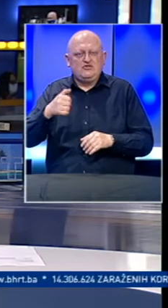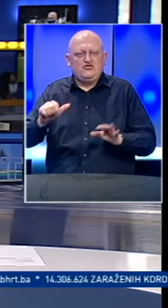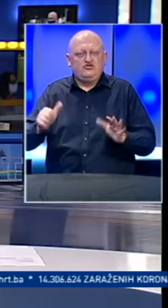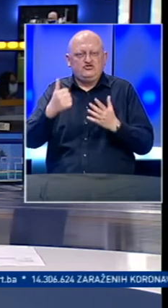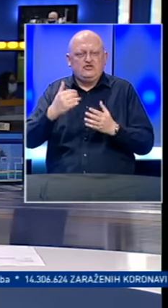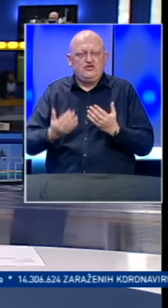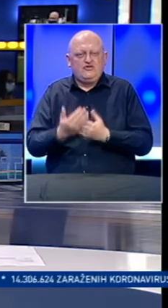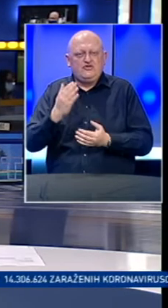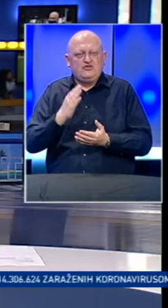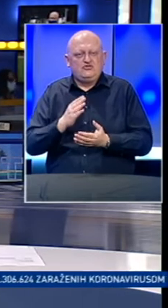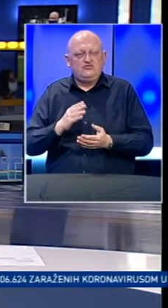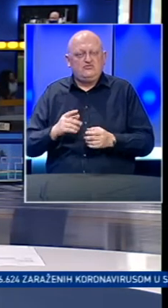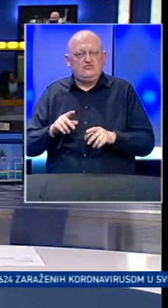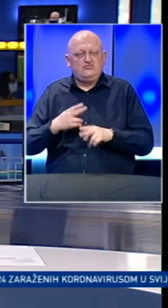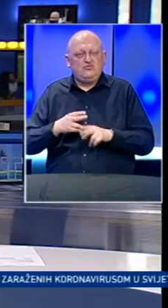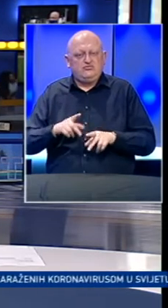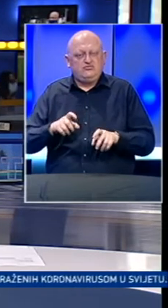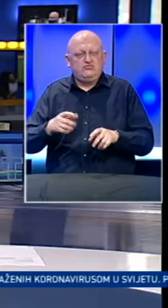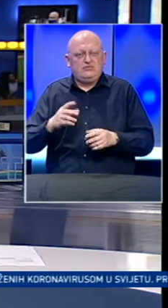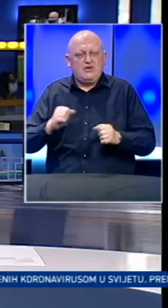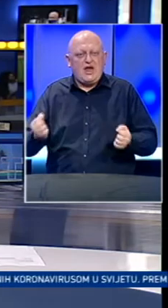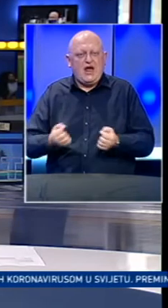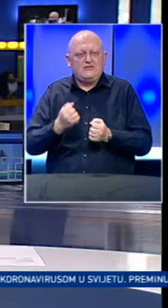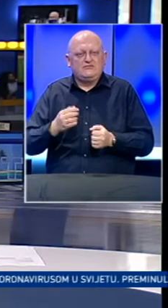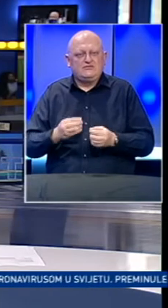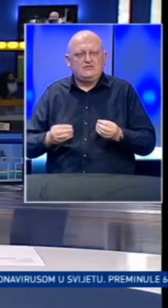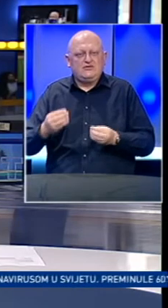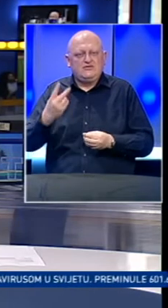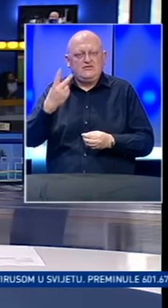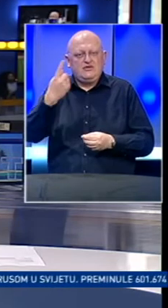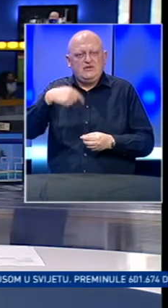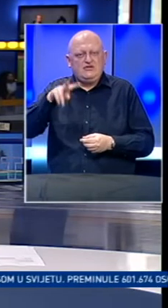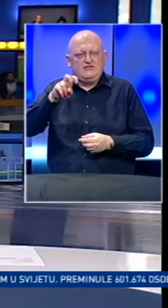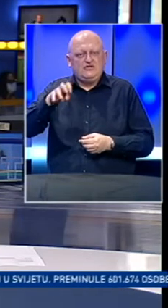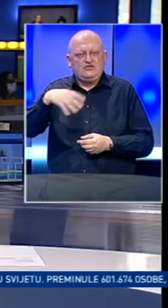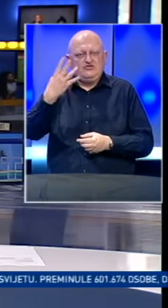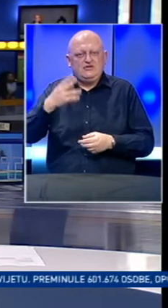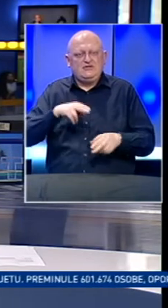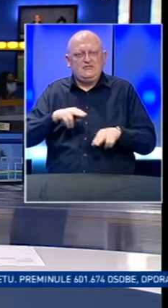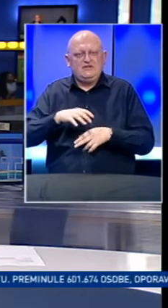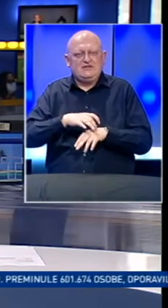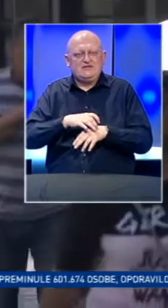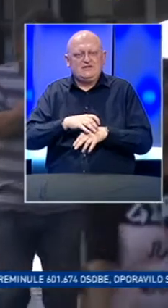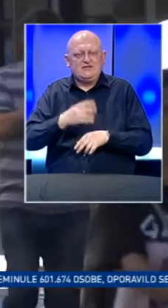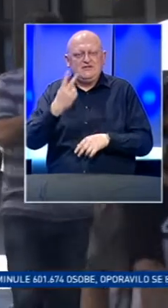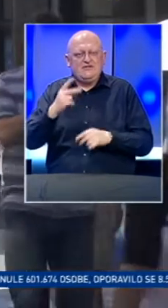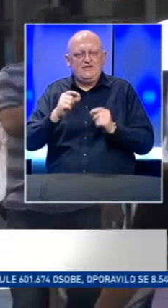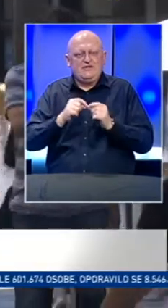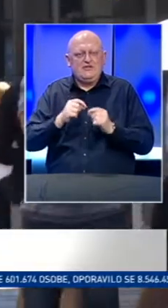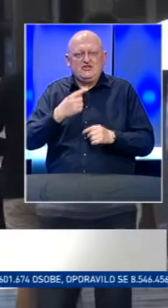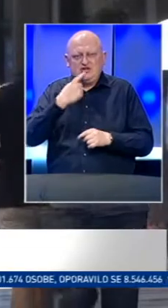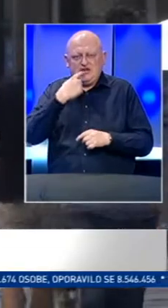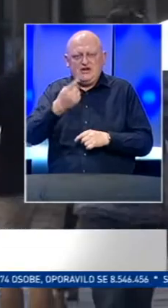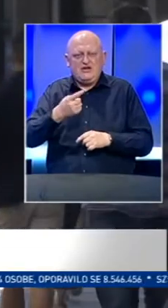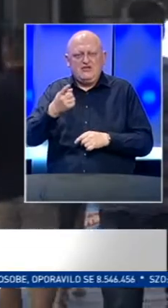116 novih slučajeva zaraze, te je broj aktivnih slučajeva dostigao 1204. Ministar zdravstva Vili